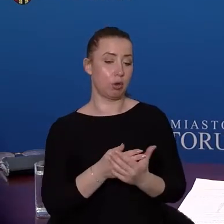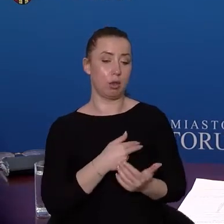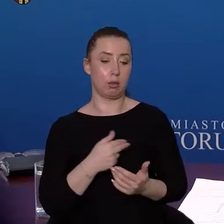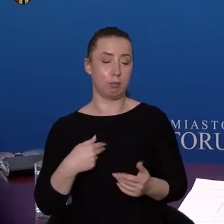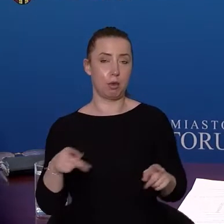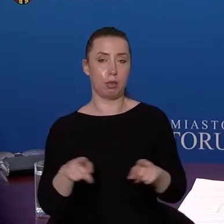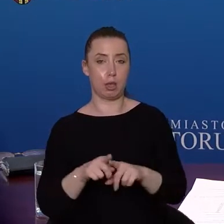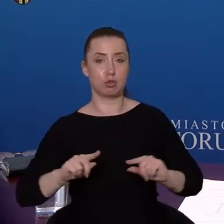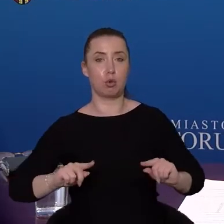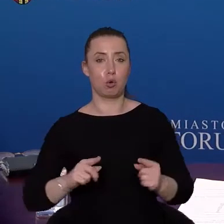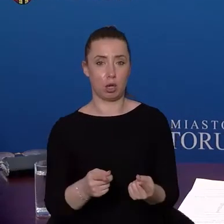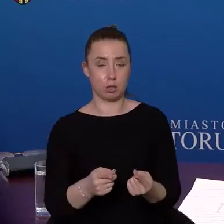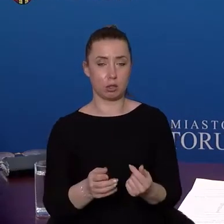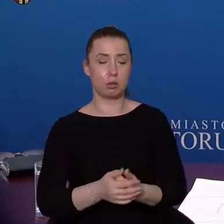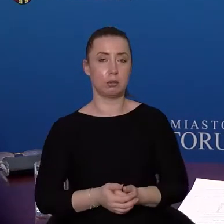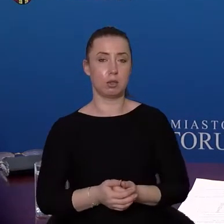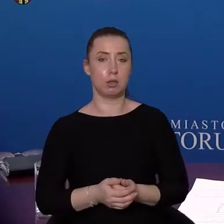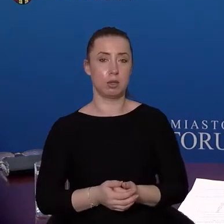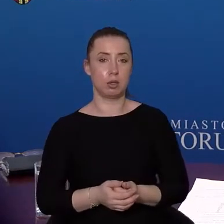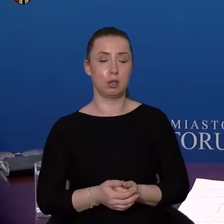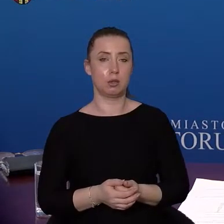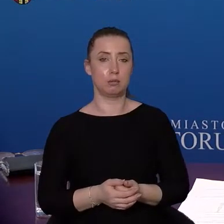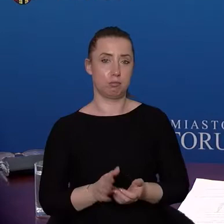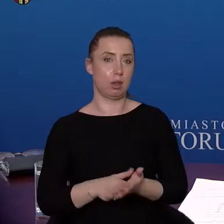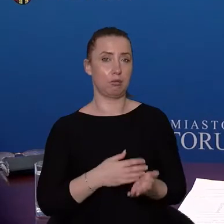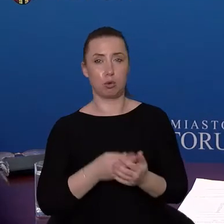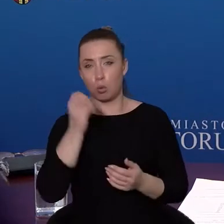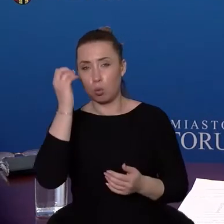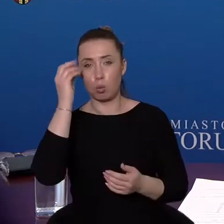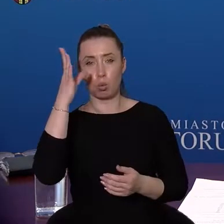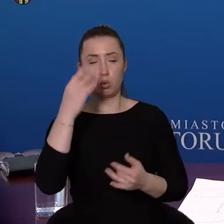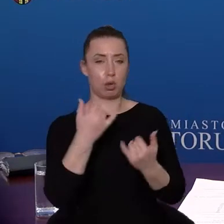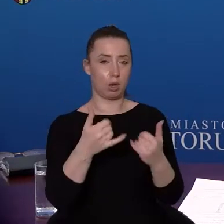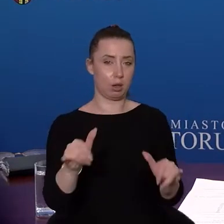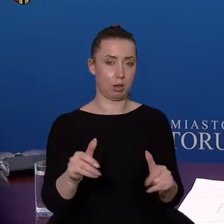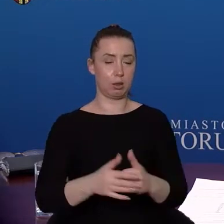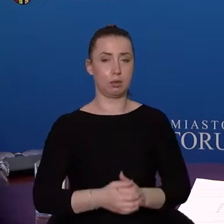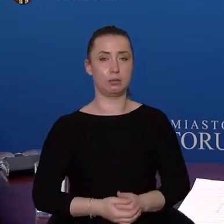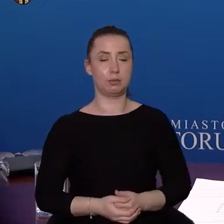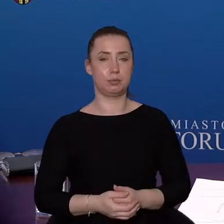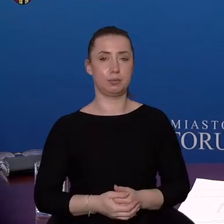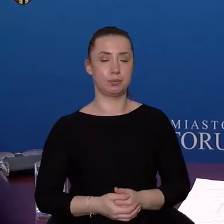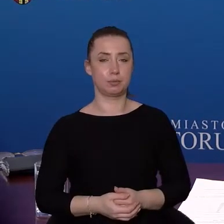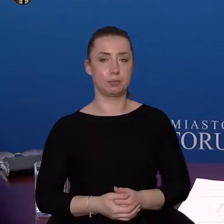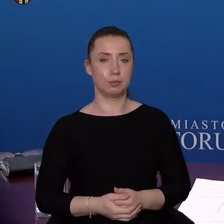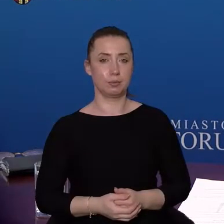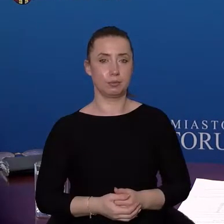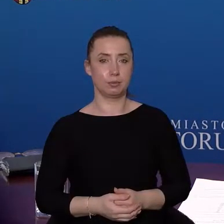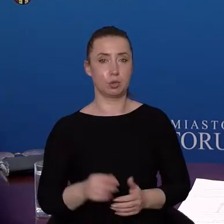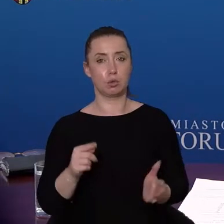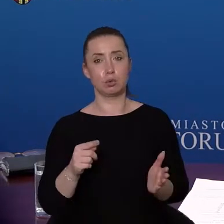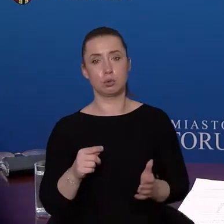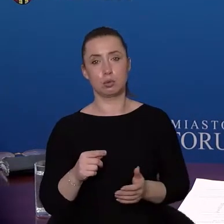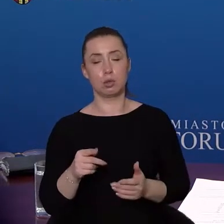organizują także nasze placówki, czy instytucje kultury, czy organizacje zajmujące się sportem. I